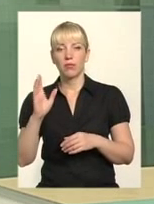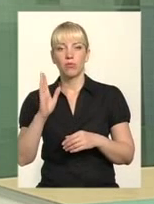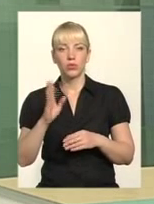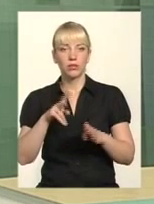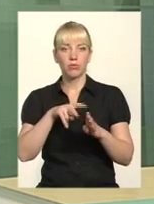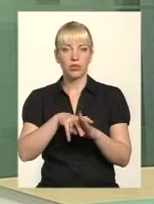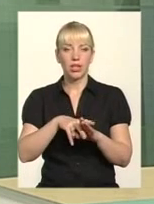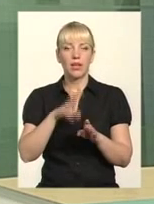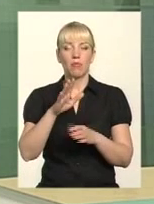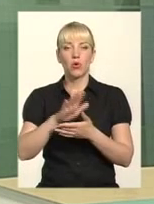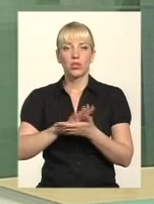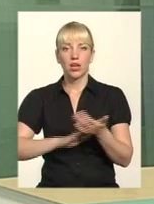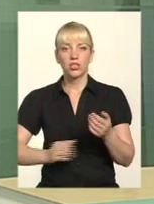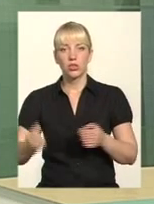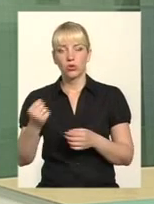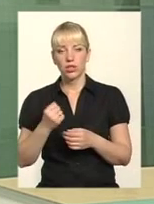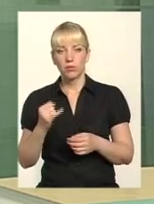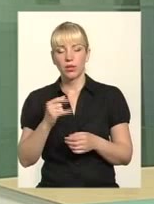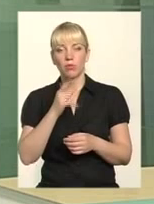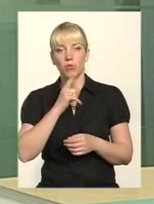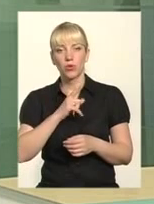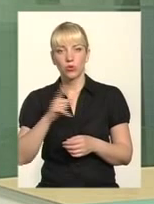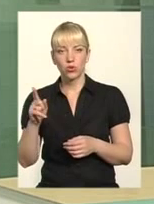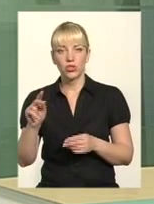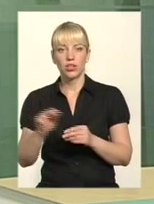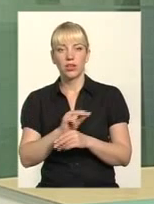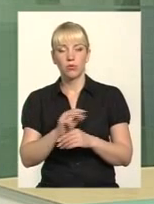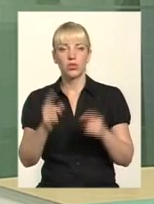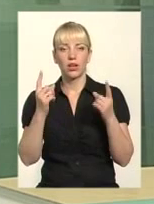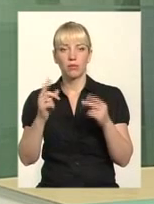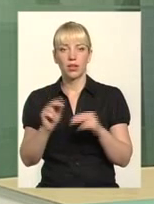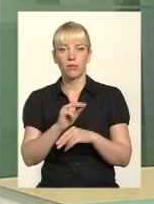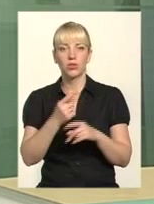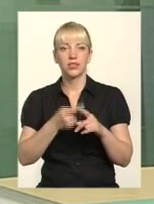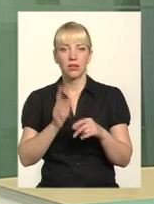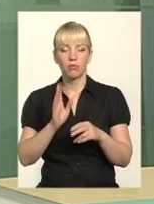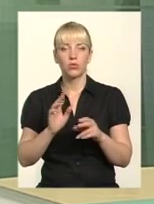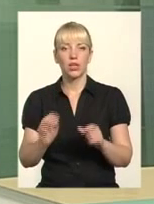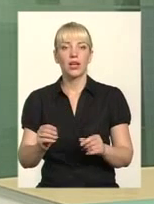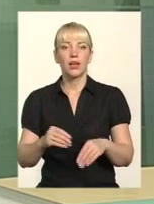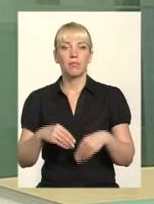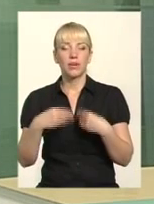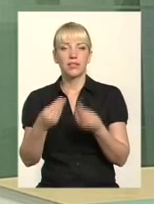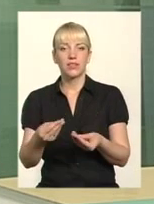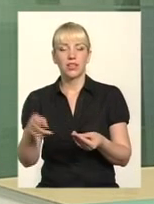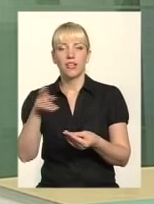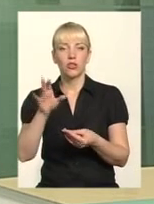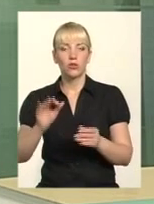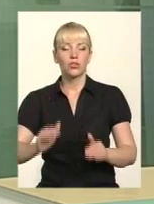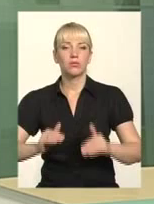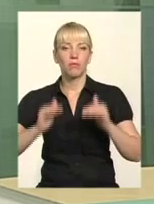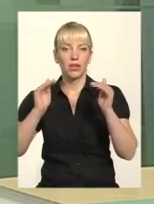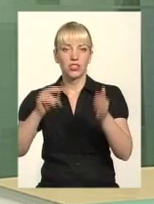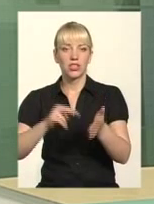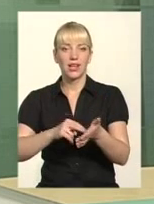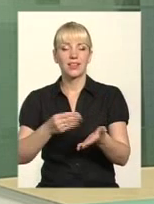утримання і поточний, і капітальний ремонт, значить, це призведе до збільшення тарифу. І стане питання, чи взагалі